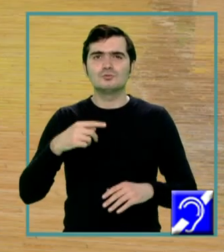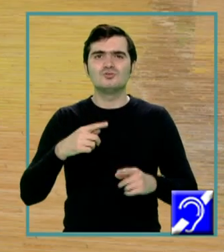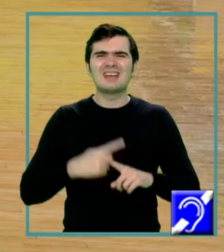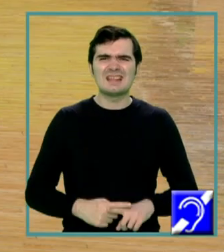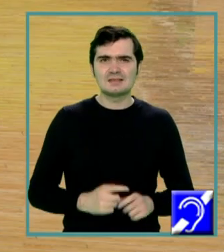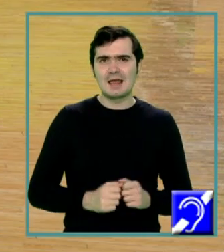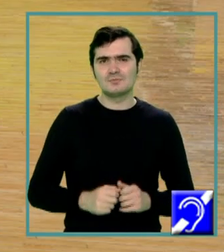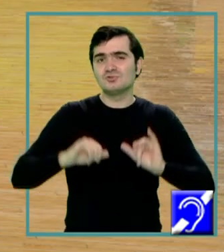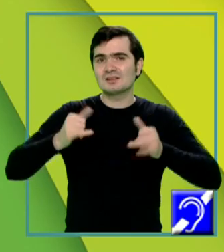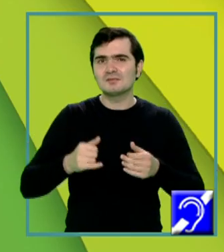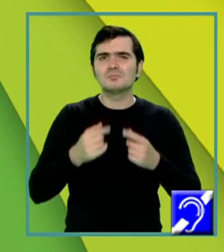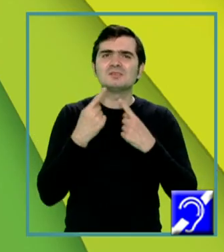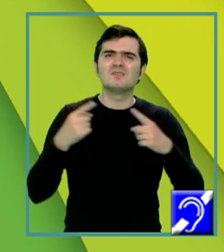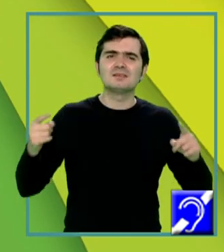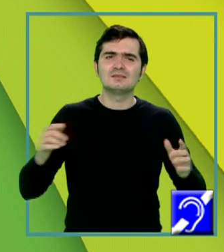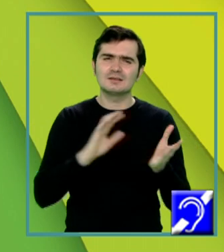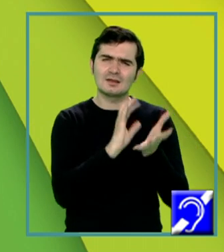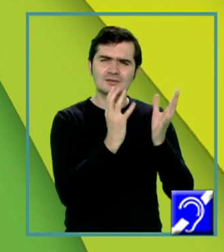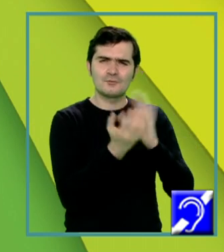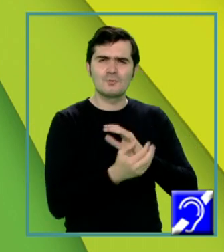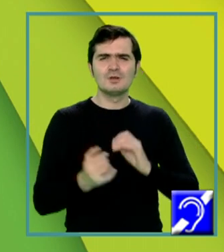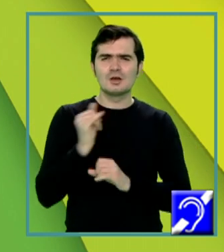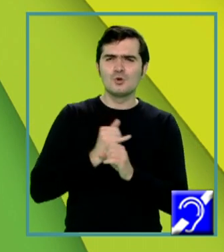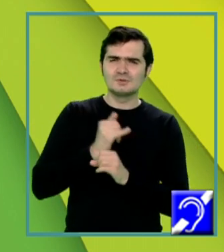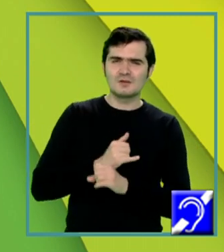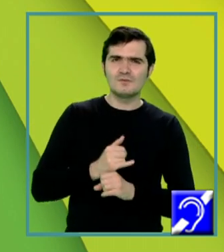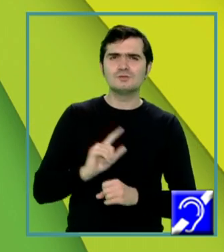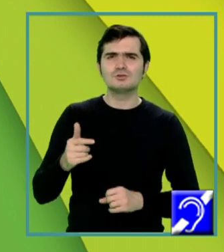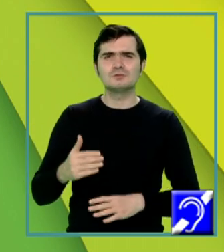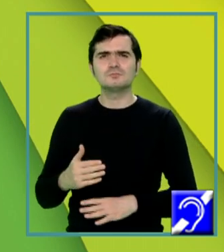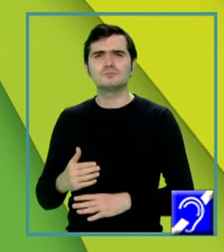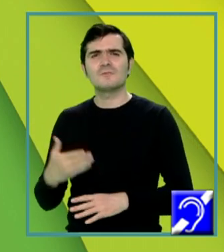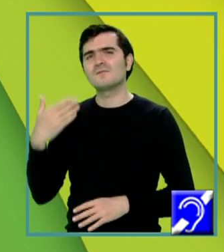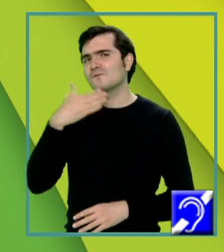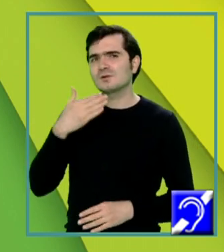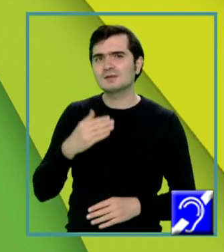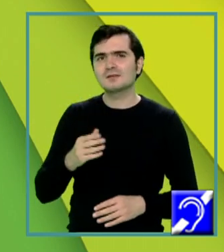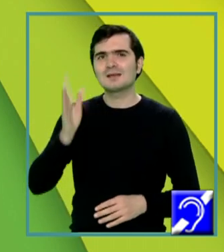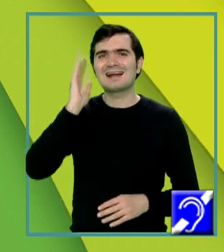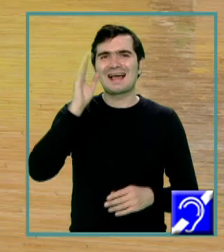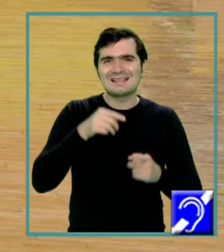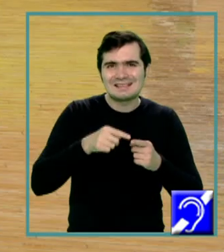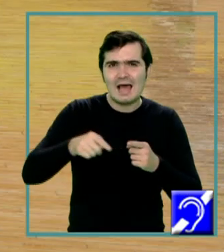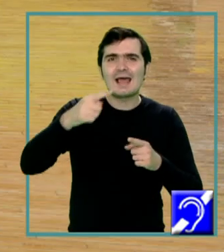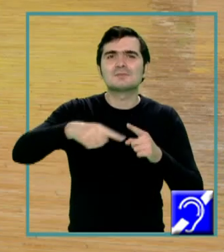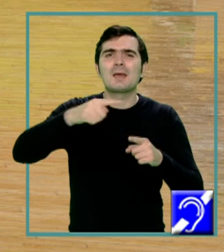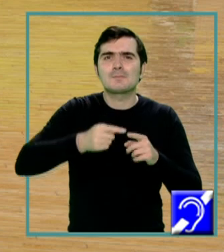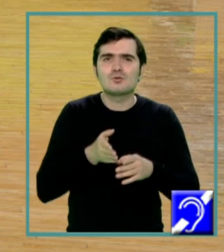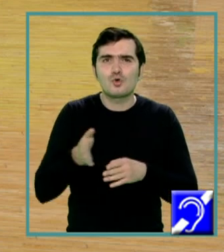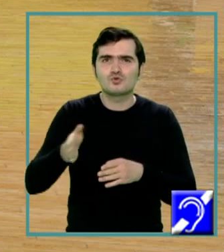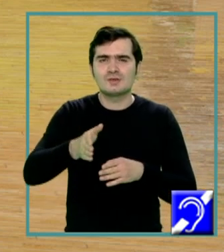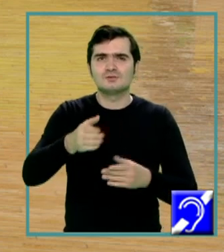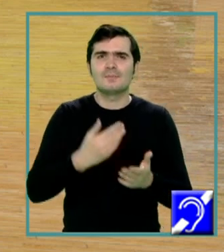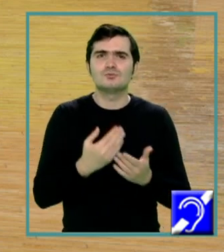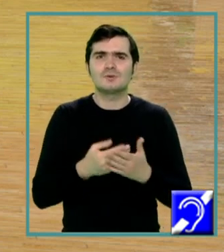diverse transformări, pe care le observăm aici, care favorizează înaintarea spermatozoizilor. Astfel încât,